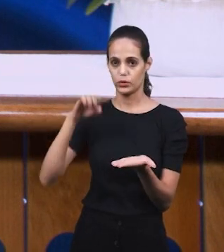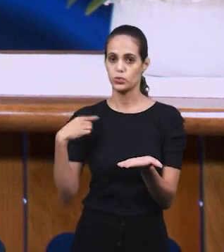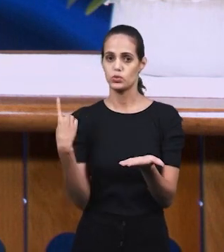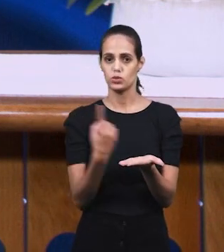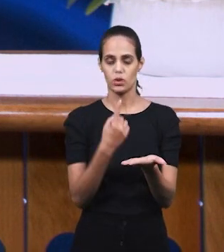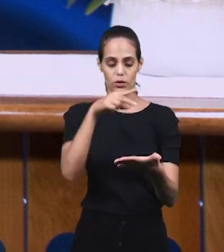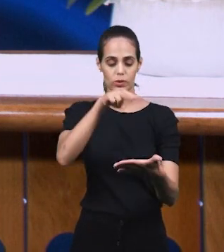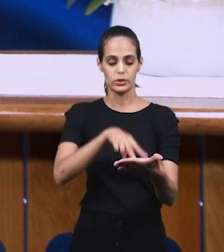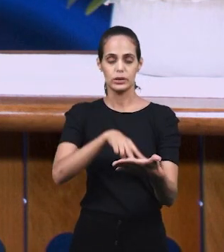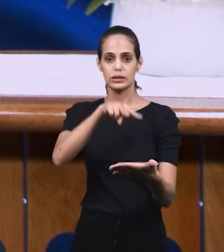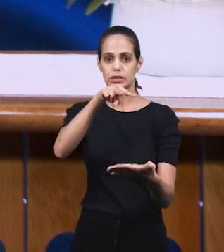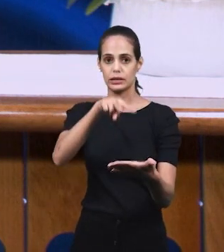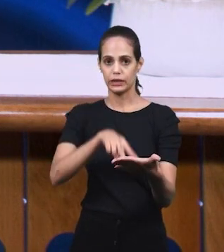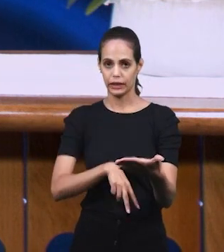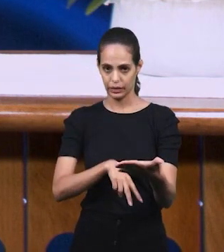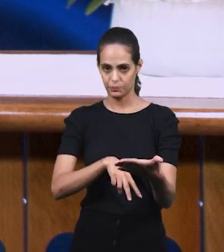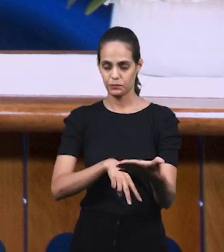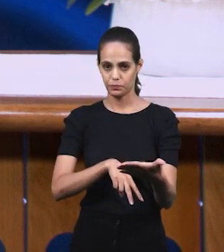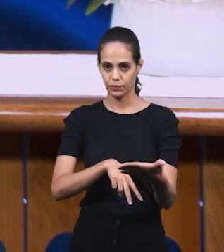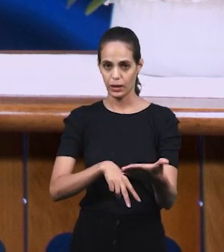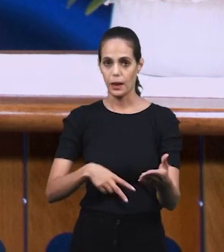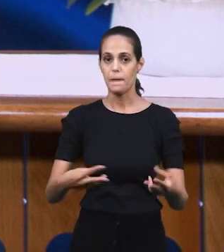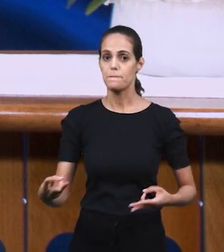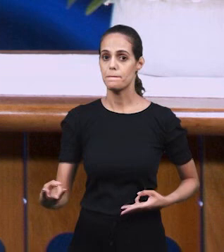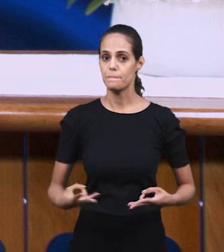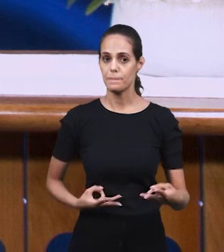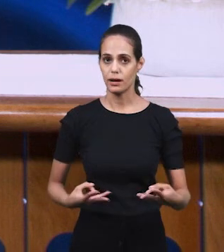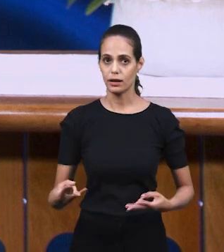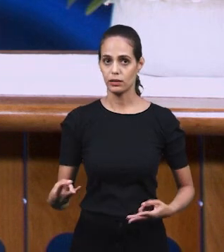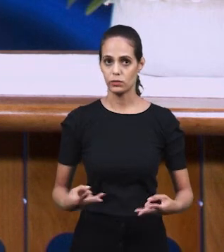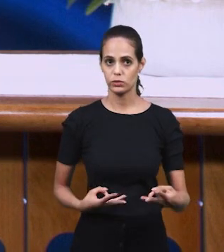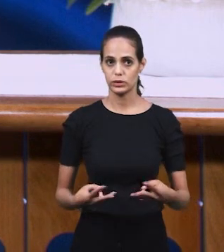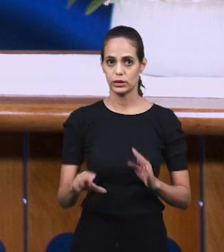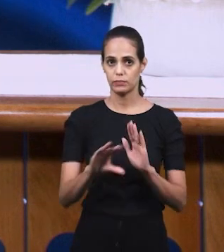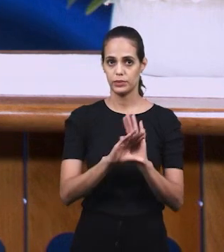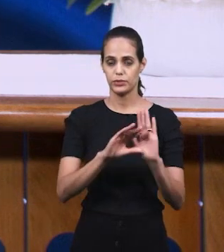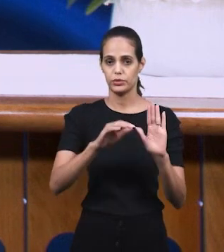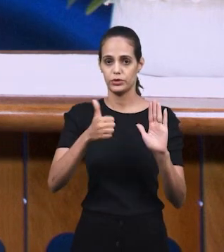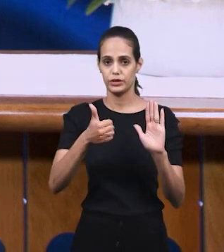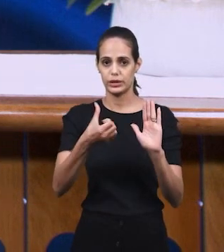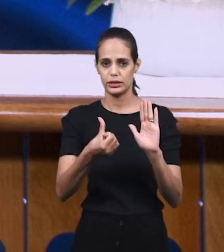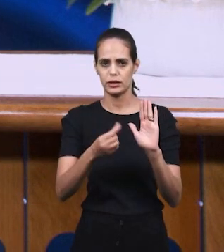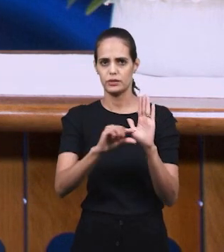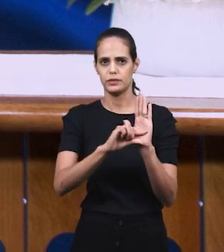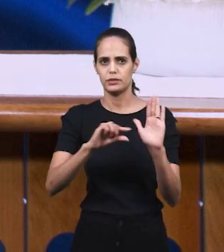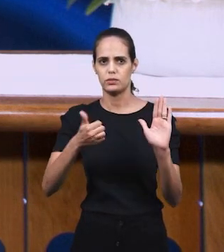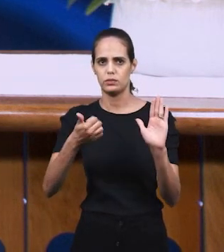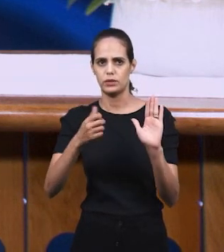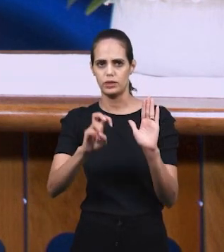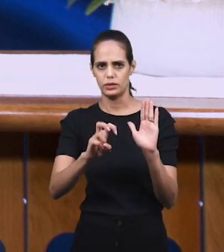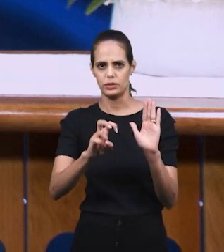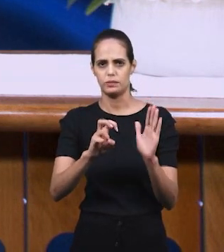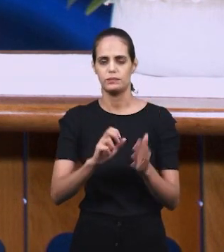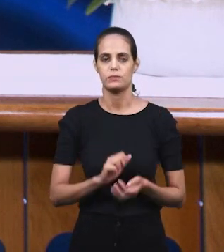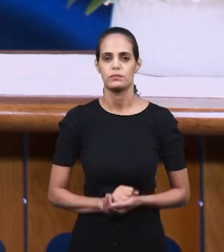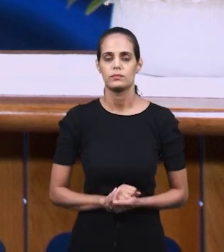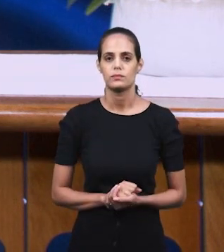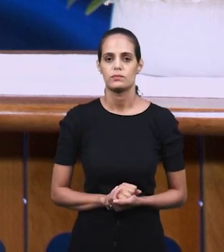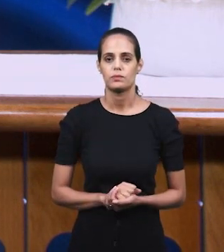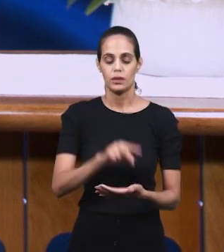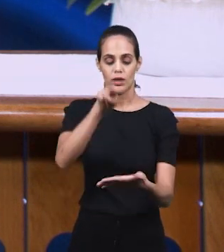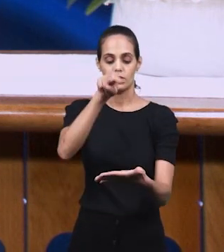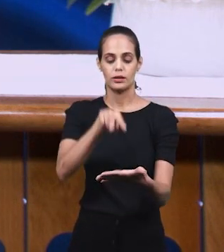Божие. Мы прочитаем Евангелие от Марка, глава 16, стих